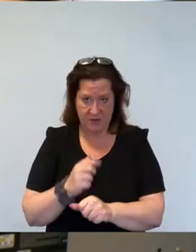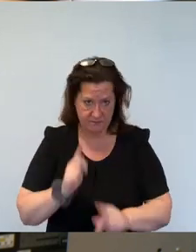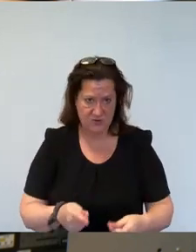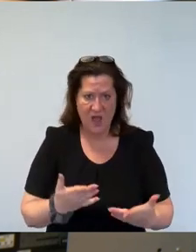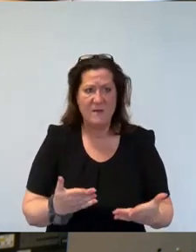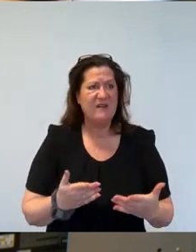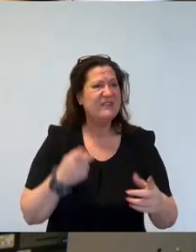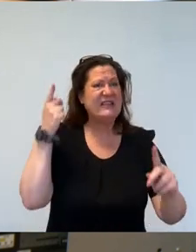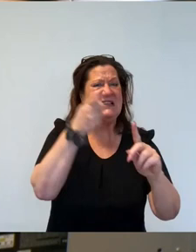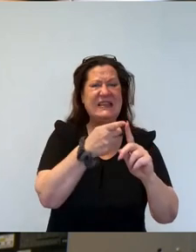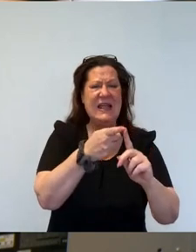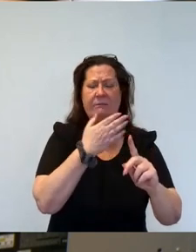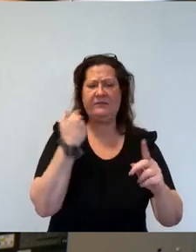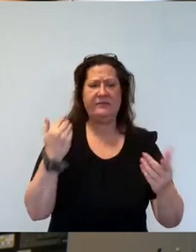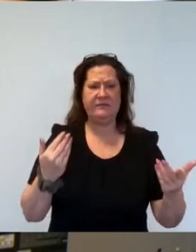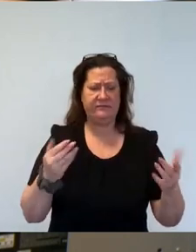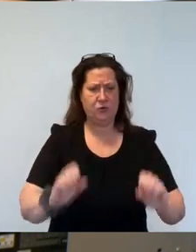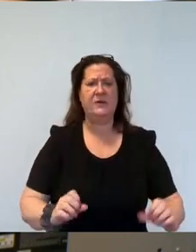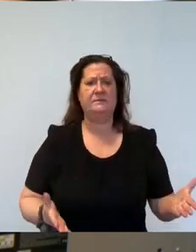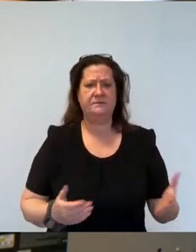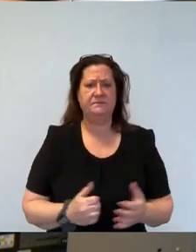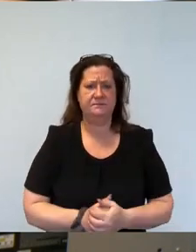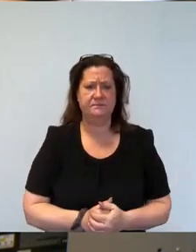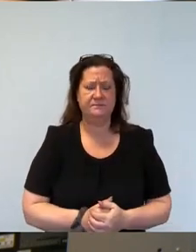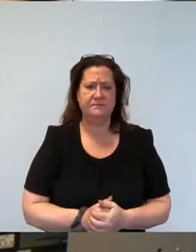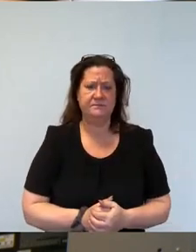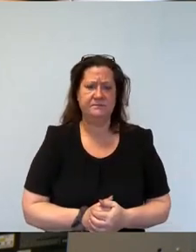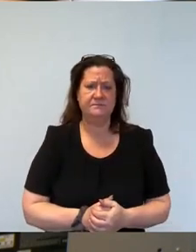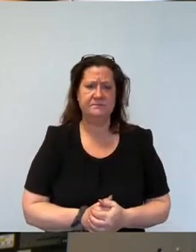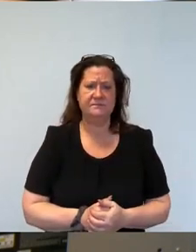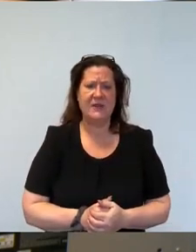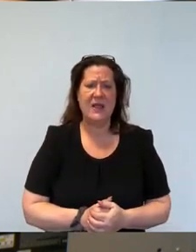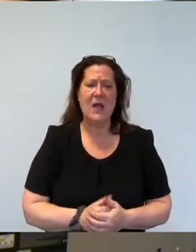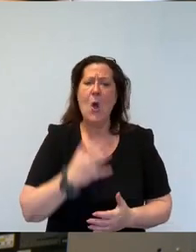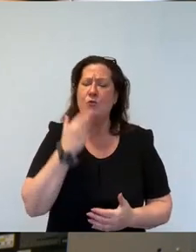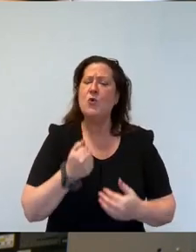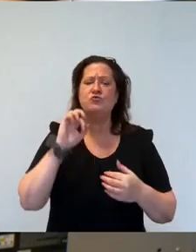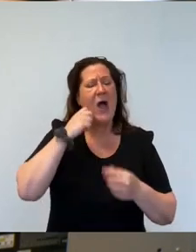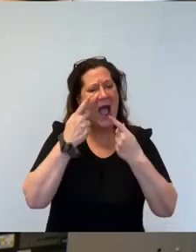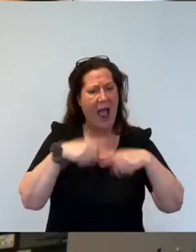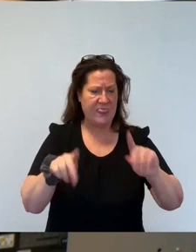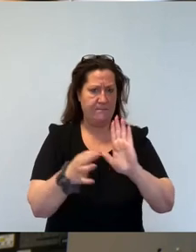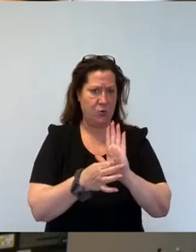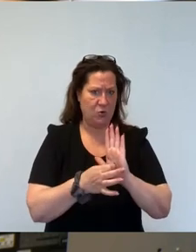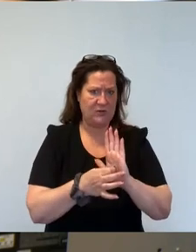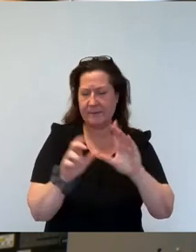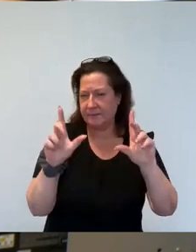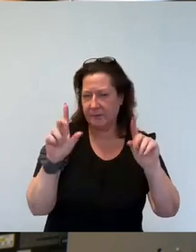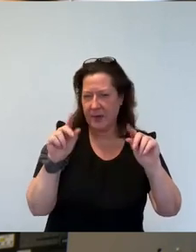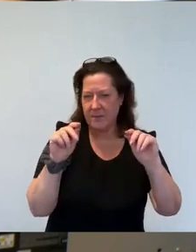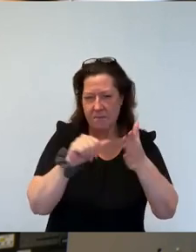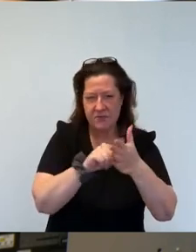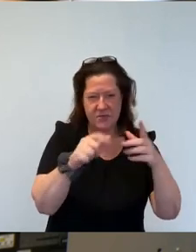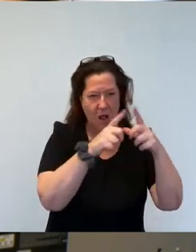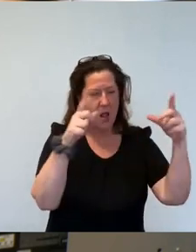sinnvollen Zweck. Ich möchte aber nochmal einen anderen Aspekt einbringen, nämlich was bedeutet denn diese Bezahlkarte für den Einzelhändel,